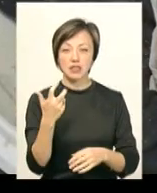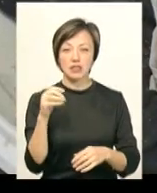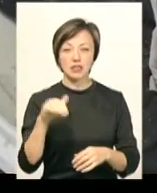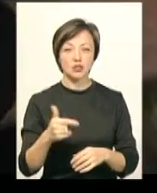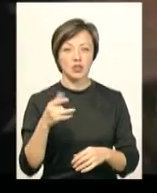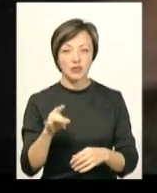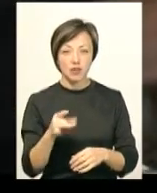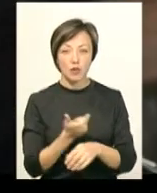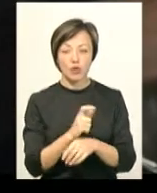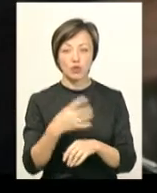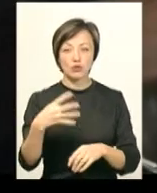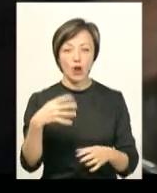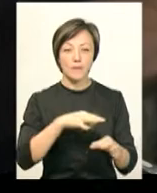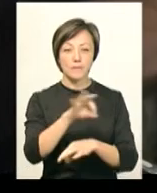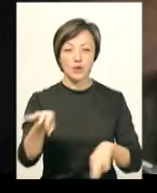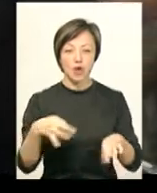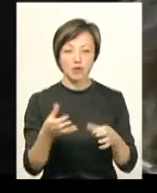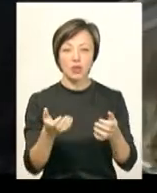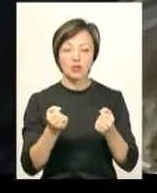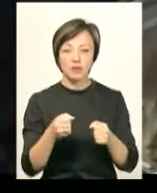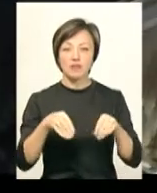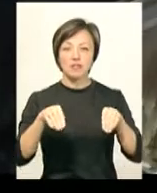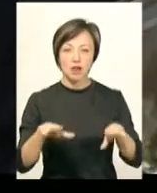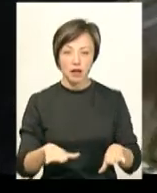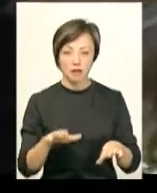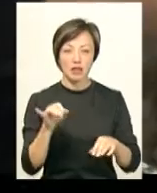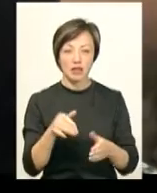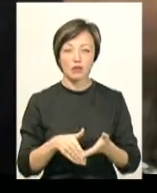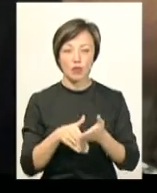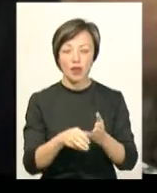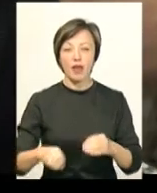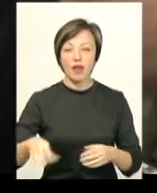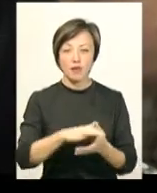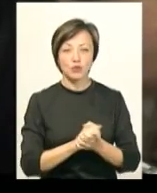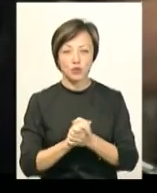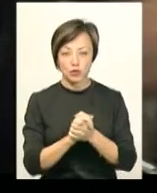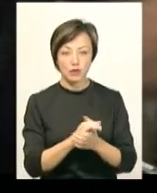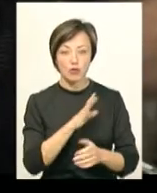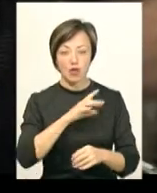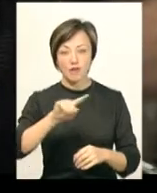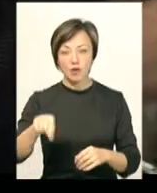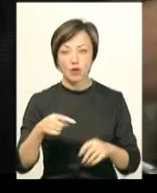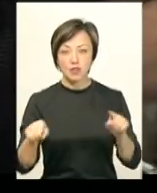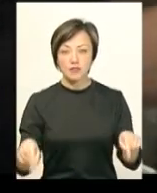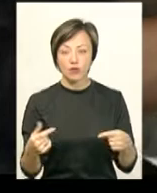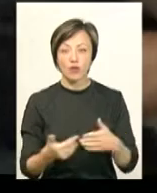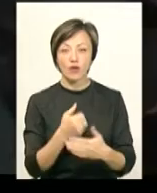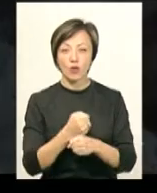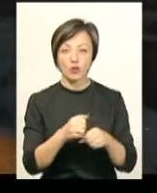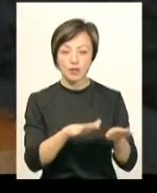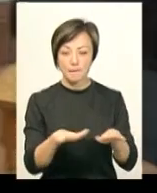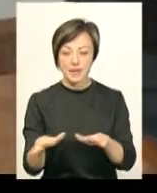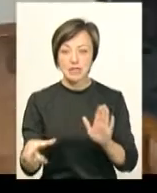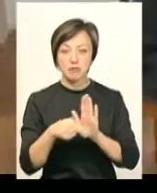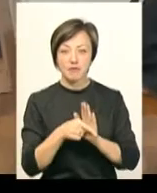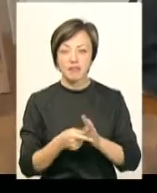гривень із понад 40 проєктів отримав схвалення і донорів Європейського Союзу, в яких була вимога створення нових робочих місць та